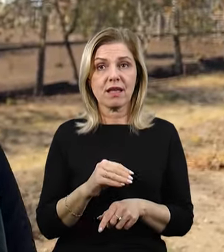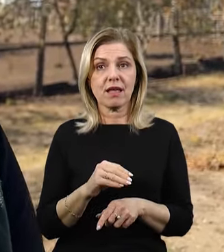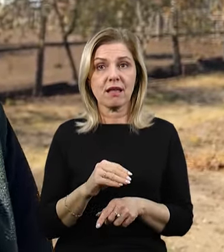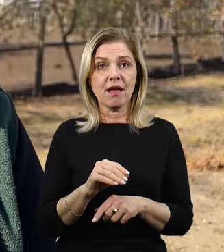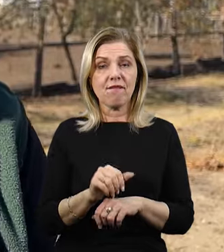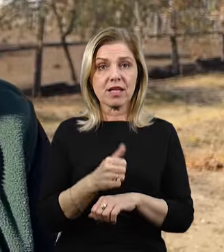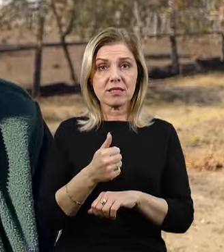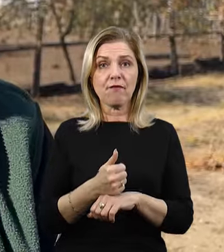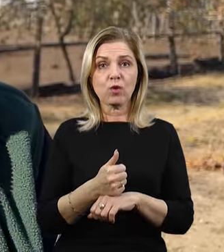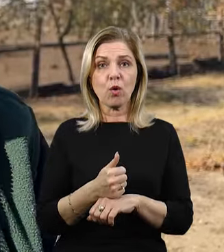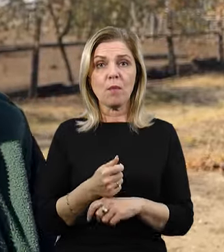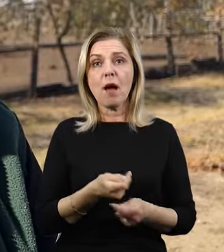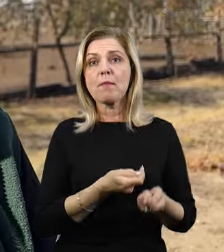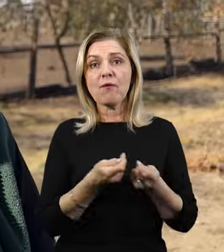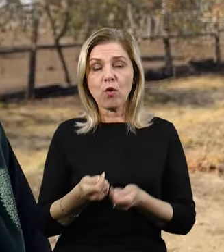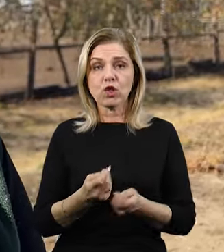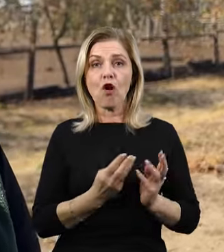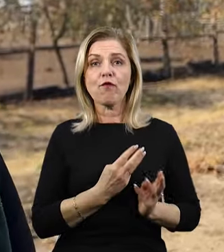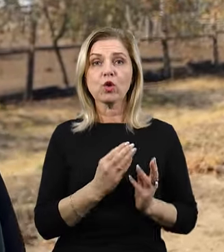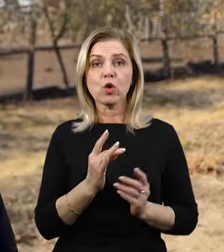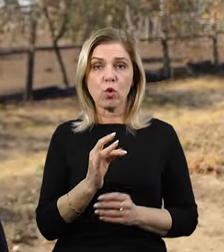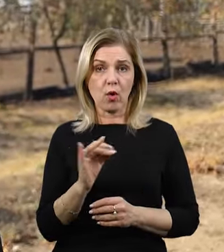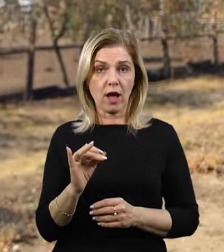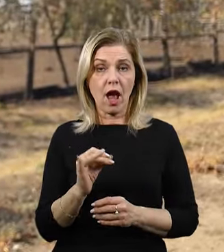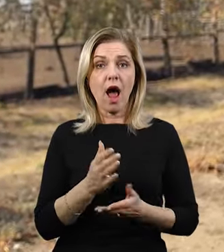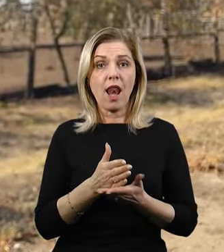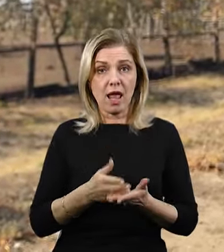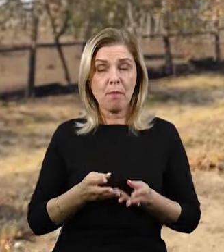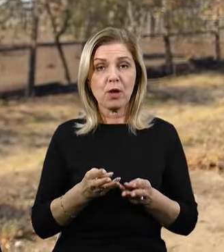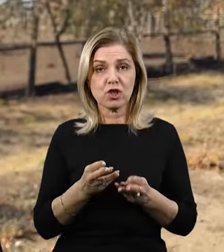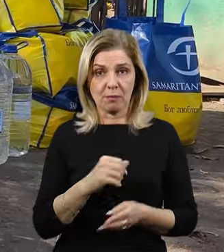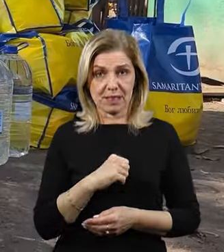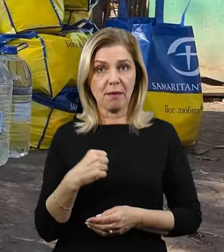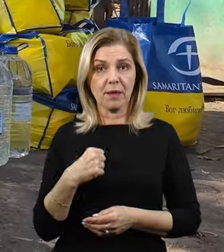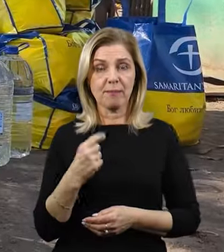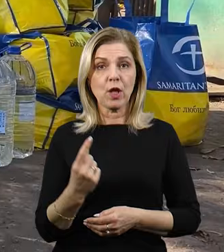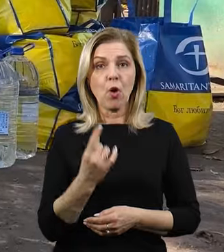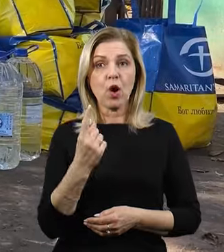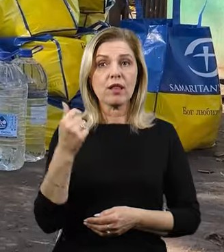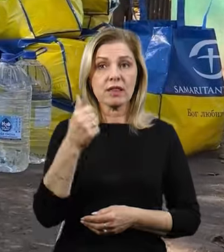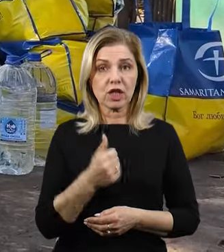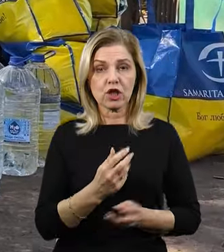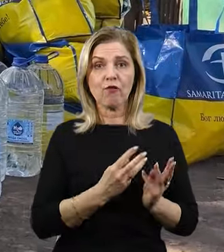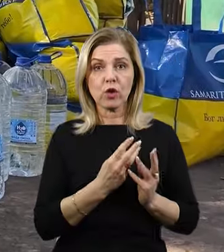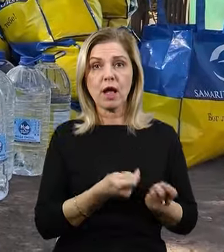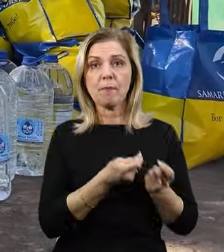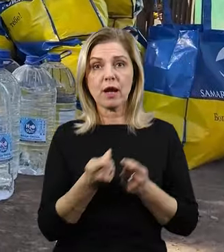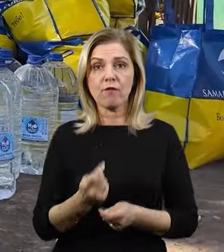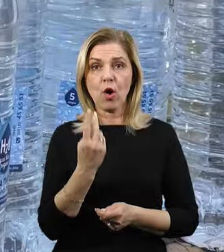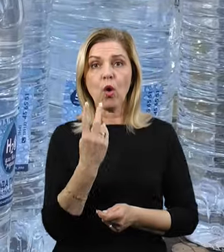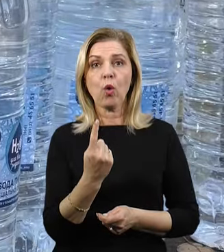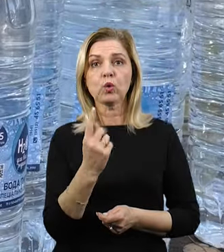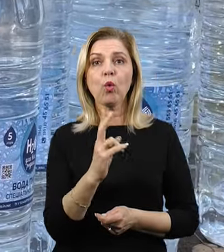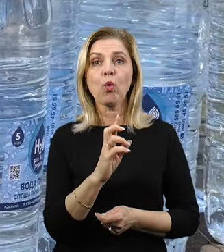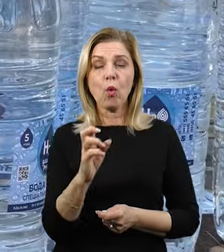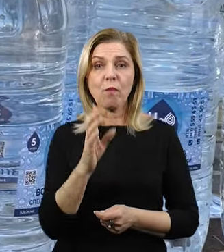основному, привозять волонтери. А так хліб почем буває самі. Раз в тиждень волонтери привозять куб води. Цього